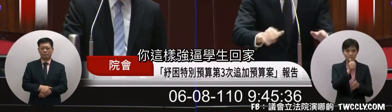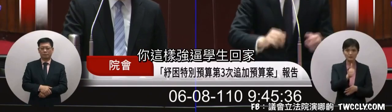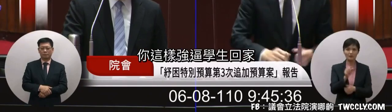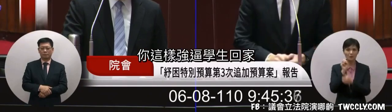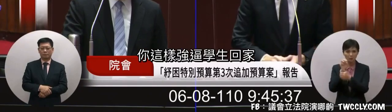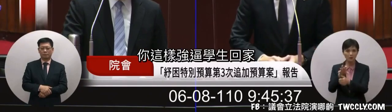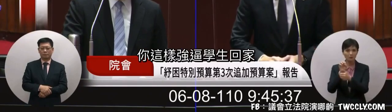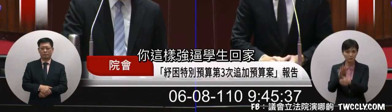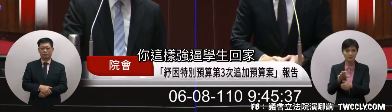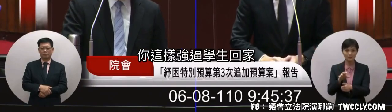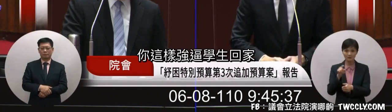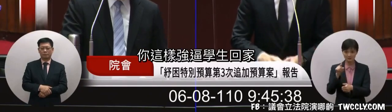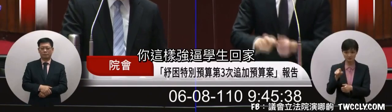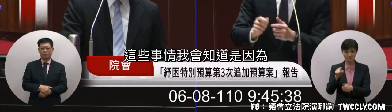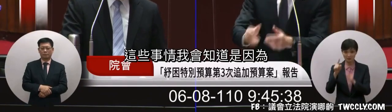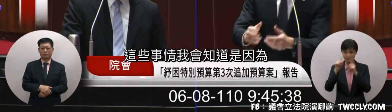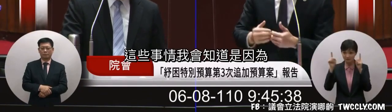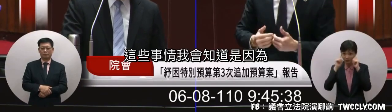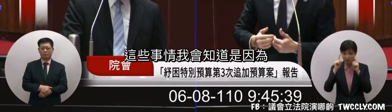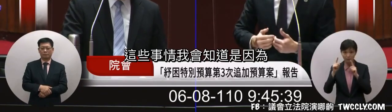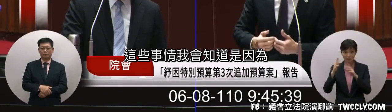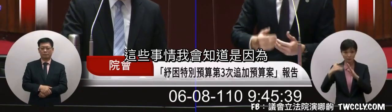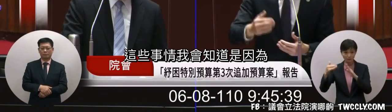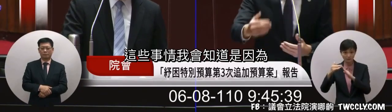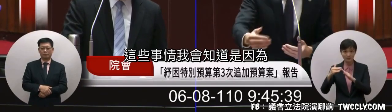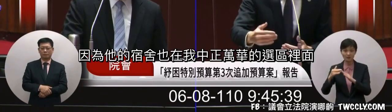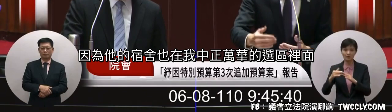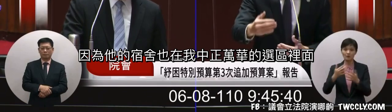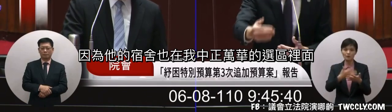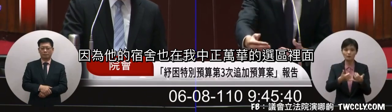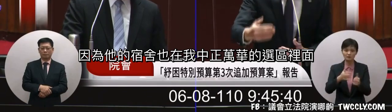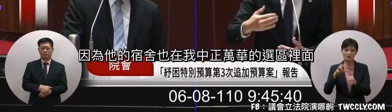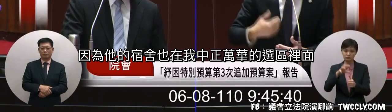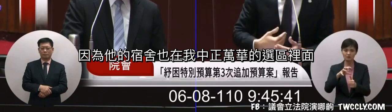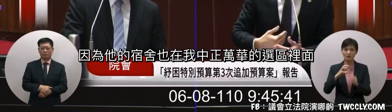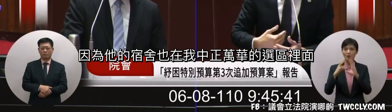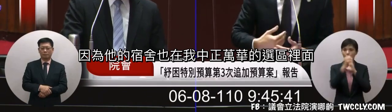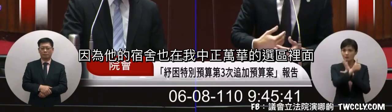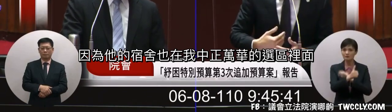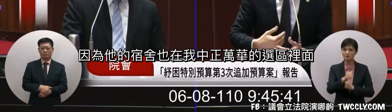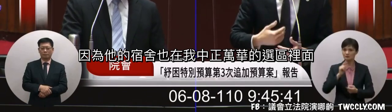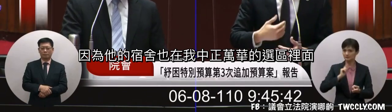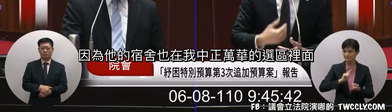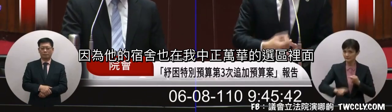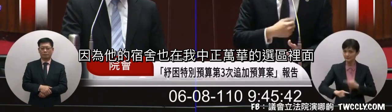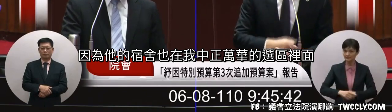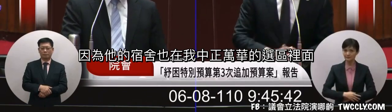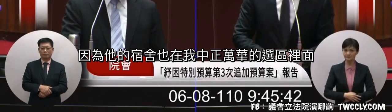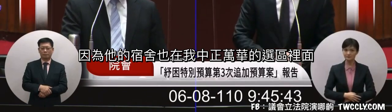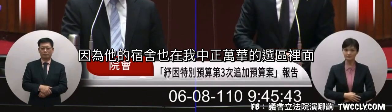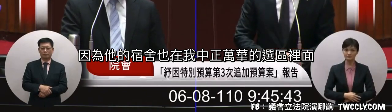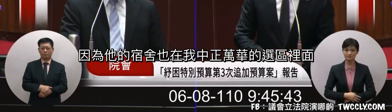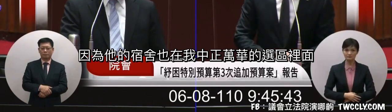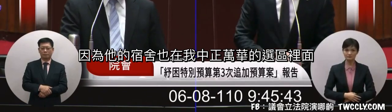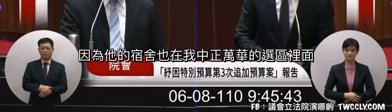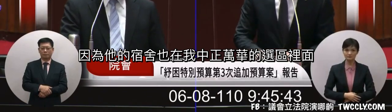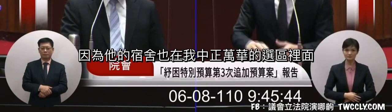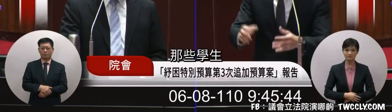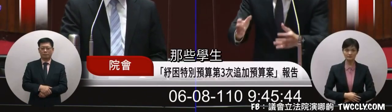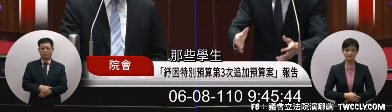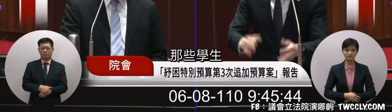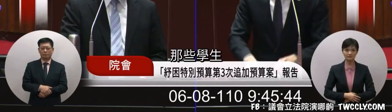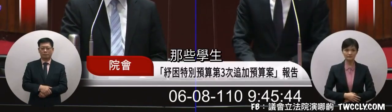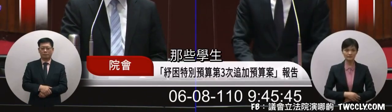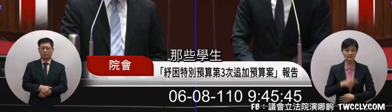你強迫學生回去他們家這些事情我會知道是因為他的宿舍也在我中央這個選手裡面